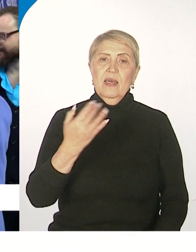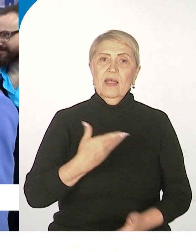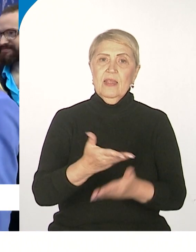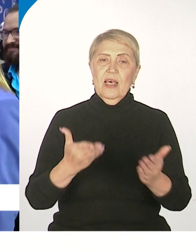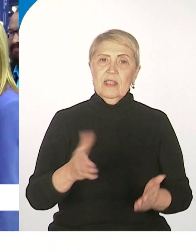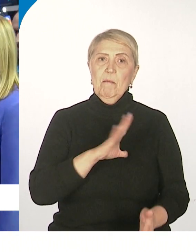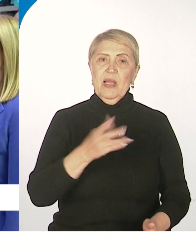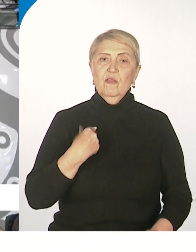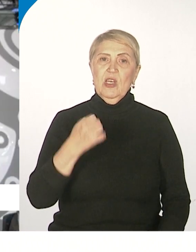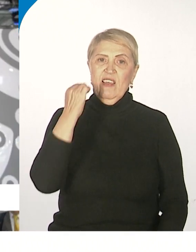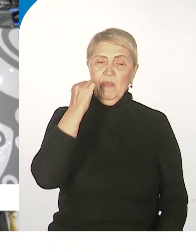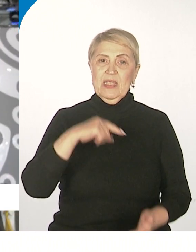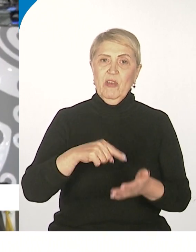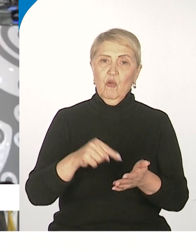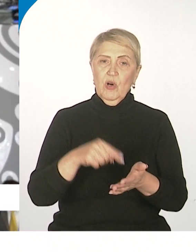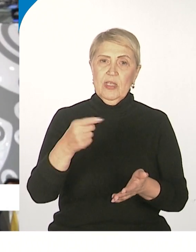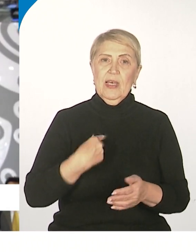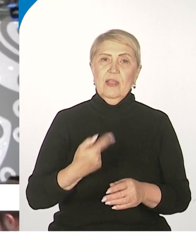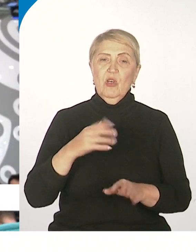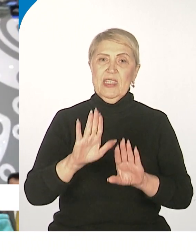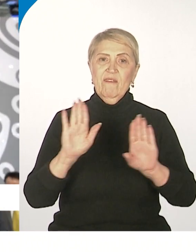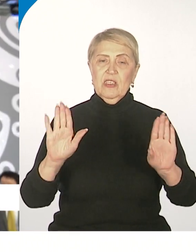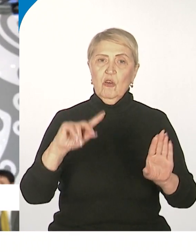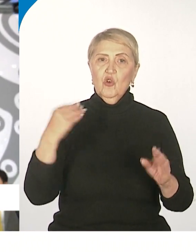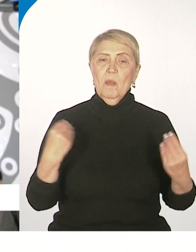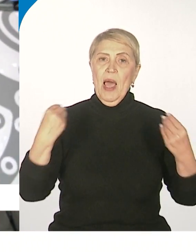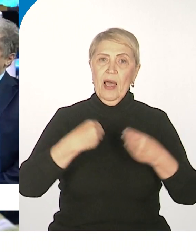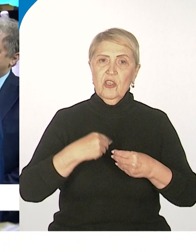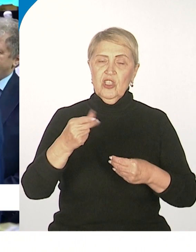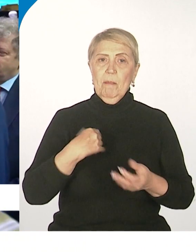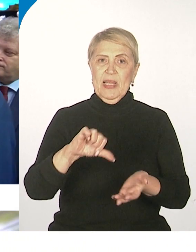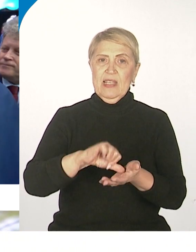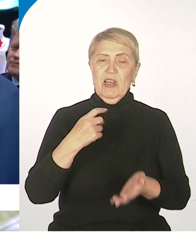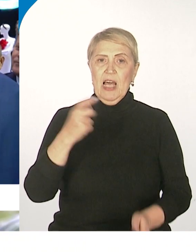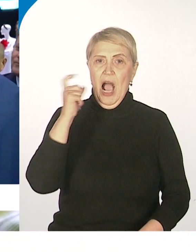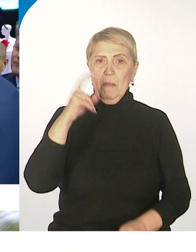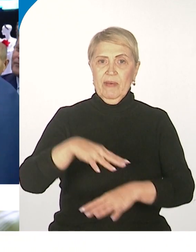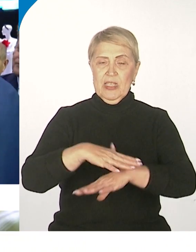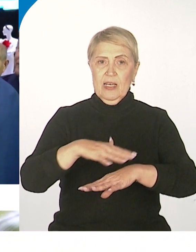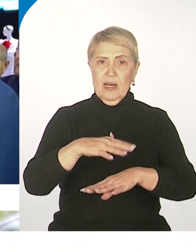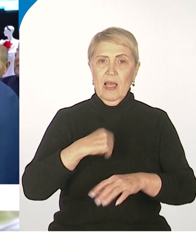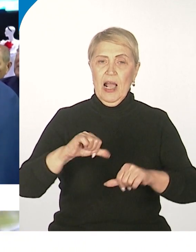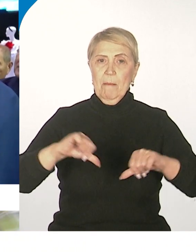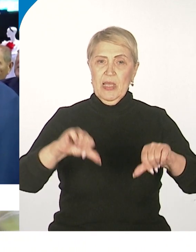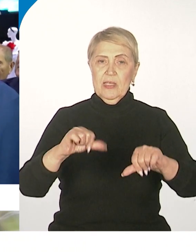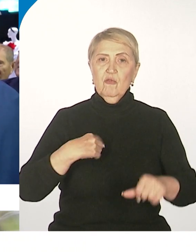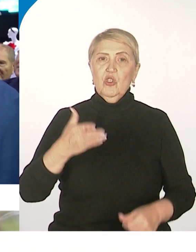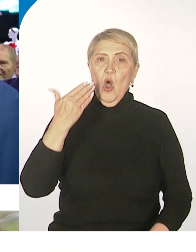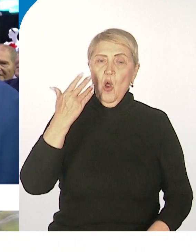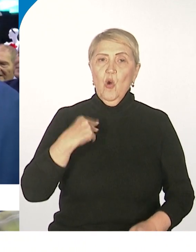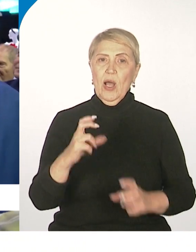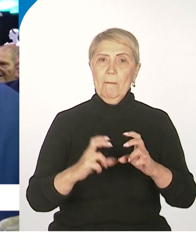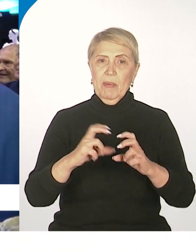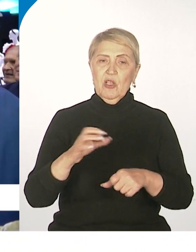ВДНХ на выставке «Россия». Чтобы одежда дизайнеров представляла там Хабаровский край, комиссия из Министерства легкой промышленности проводила